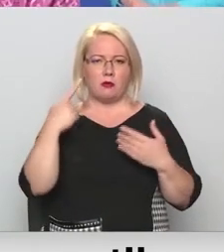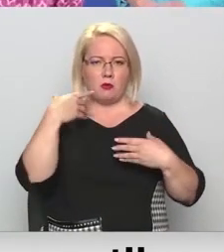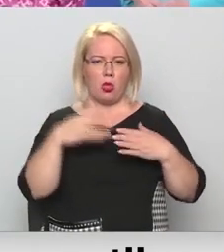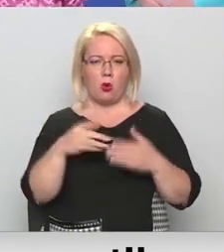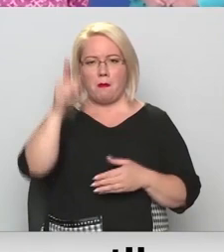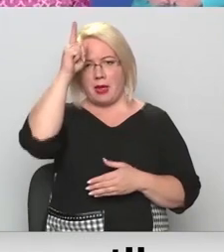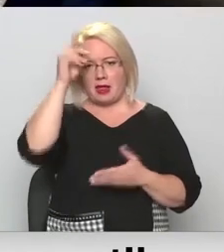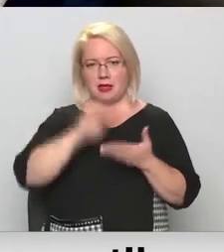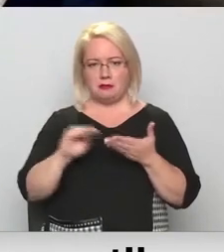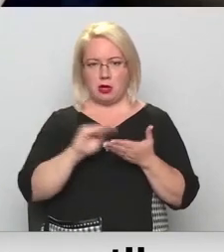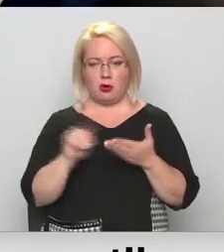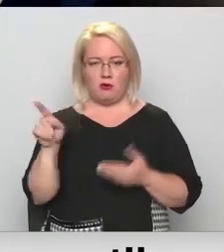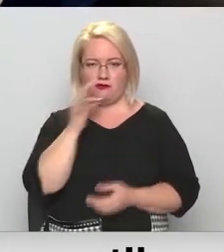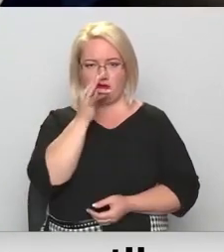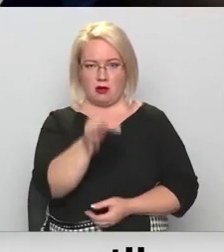biroja.